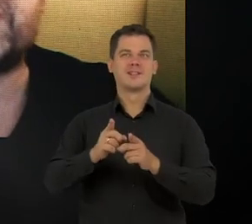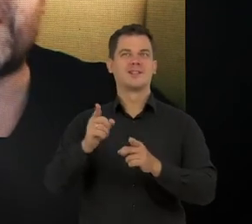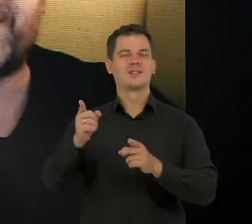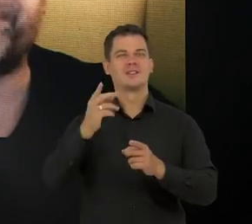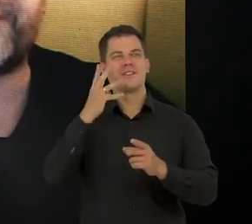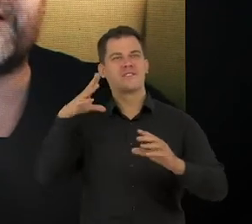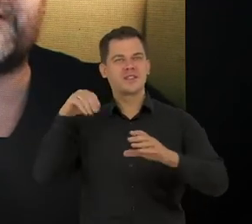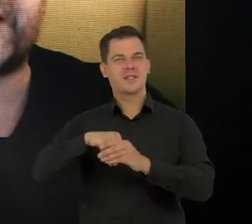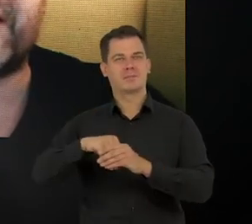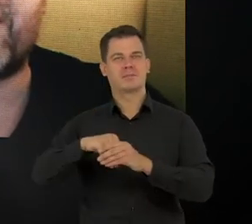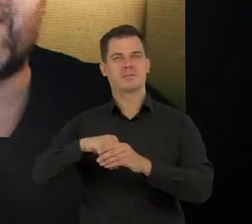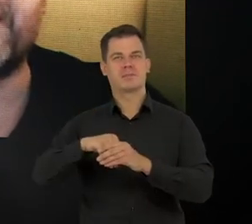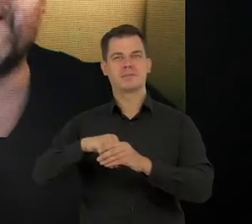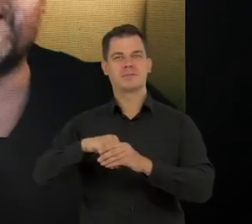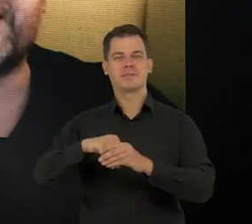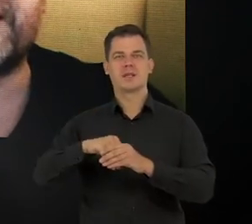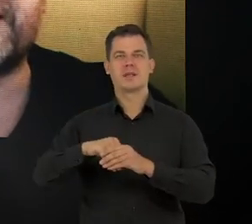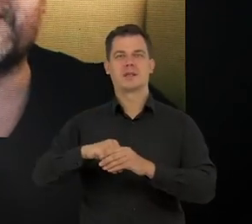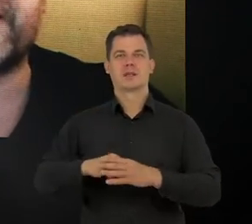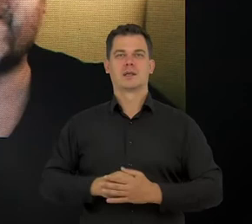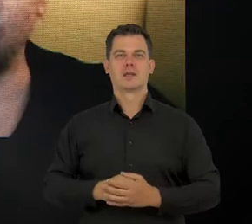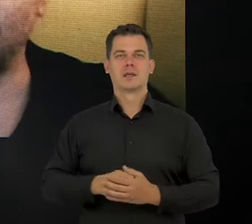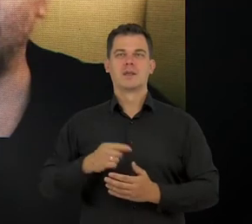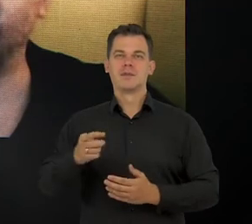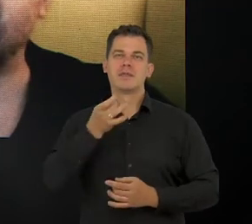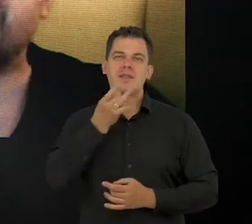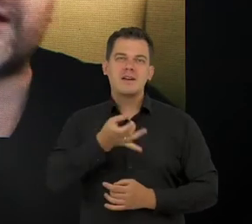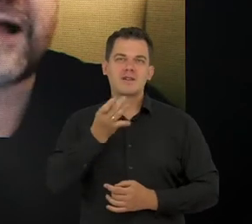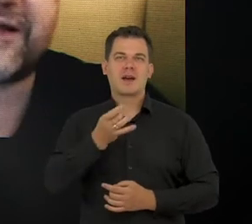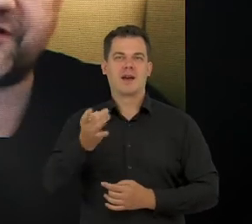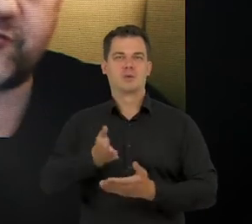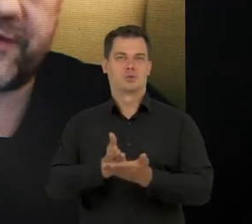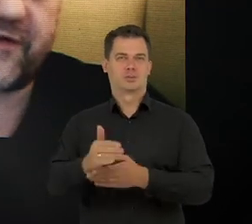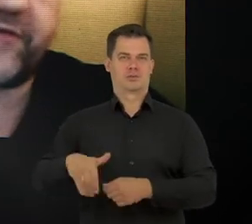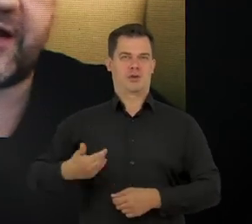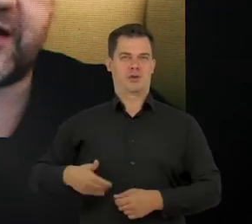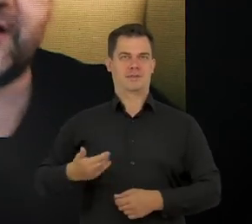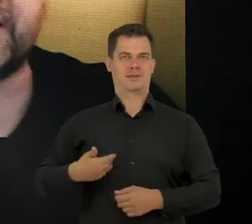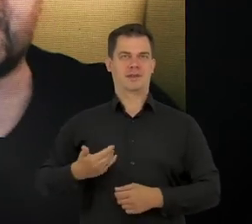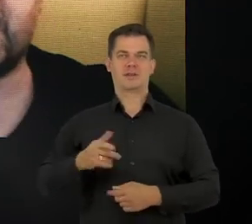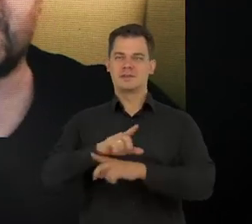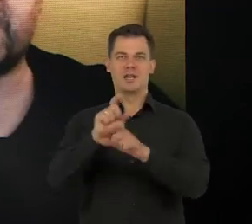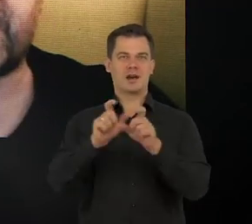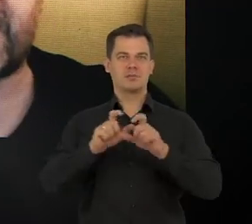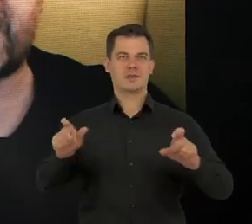nałożenie się takiego narzekania na służbę zdrowia,